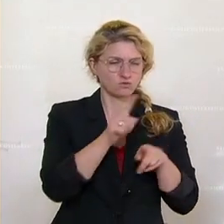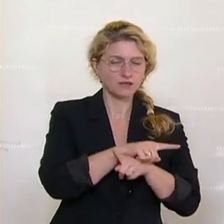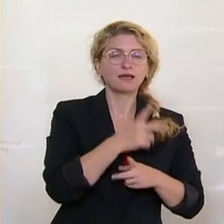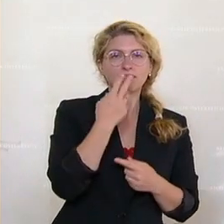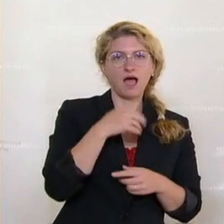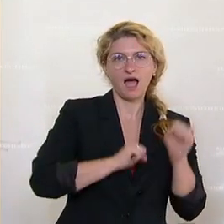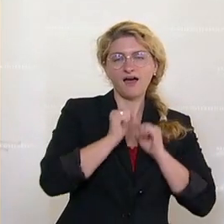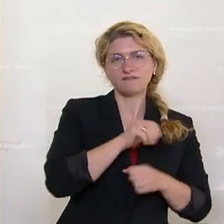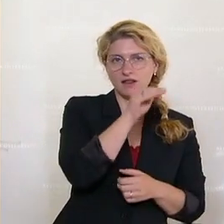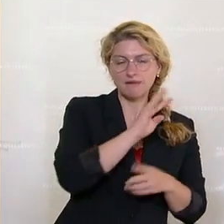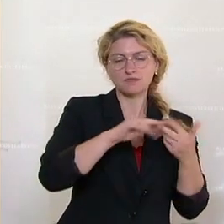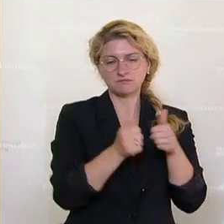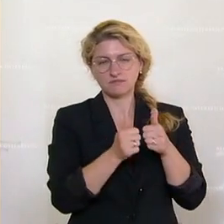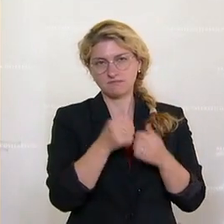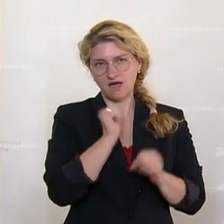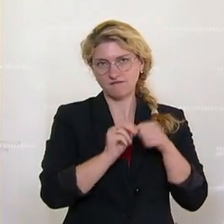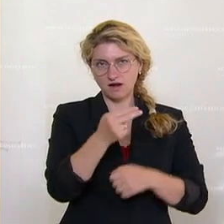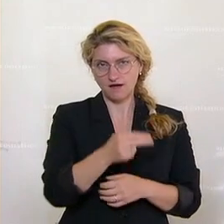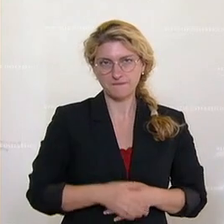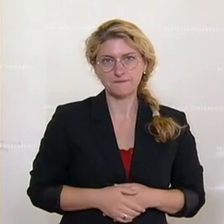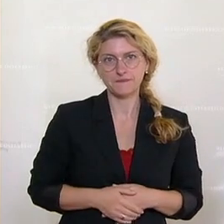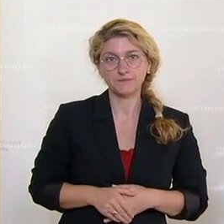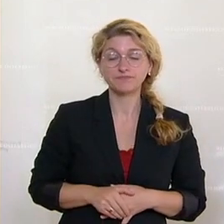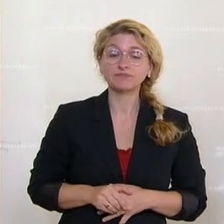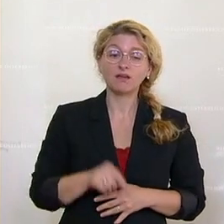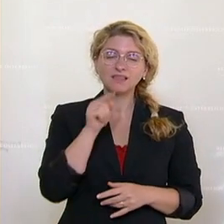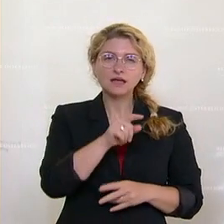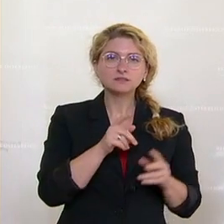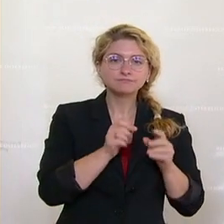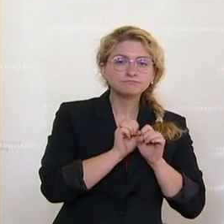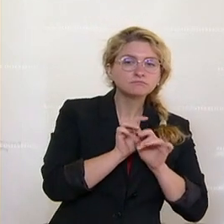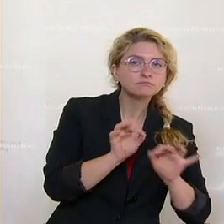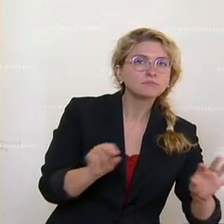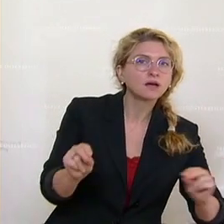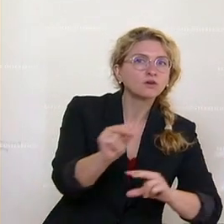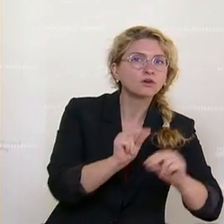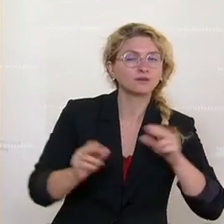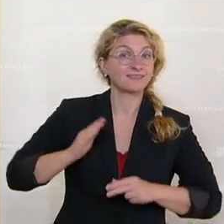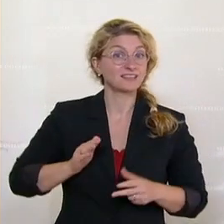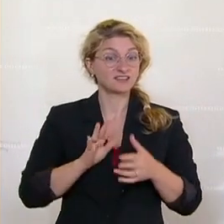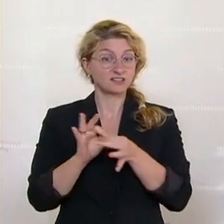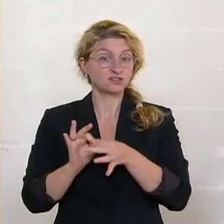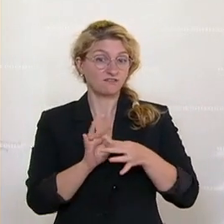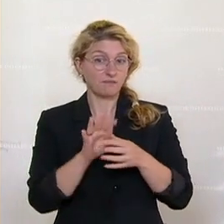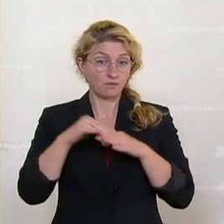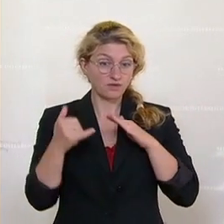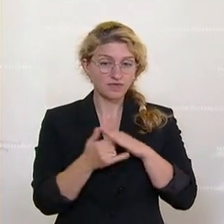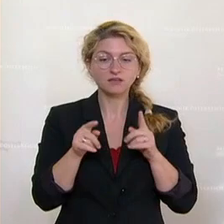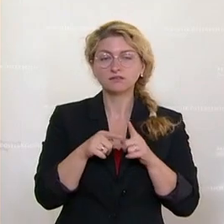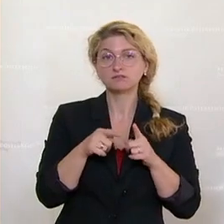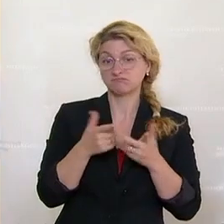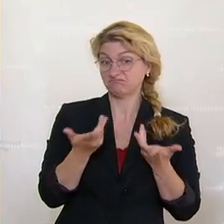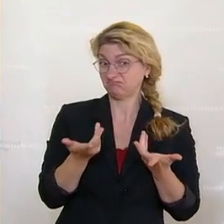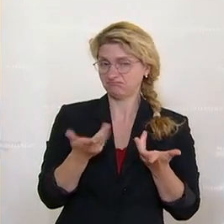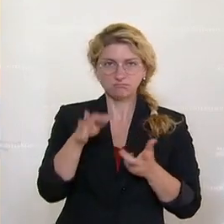Das gestreute Gerücht vom zivilgesellschaftlichen Projekt, davon blieb nach den Befragungen nicht mehr allzu viel